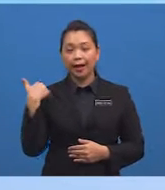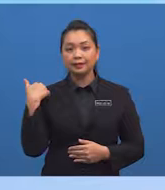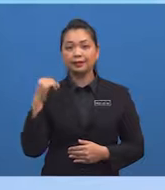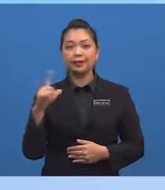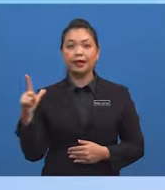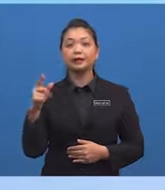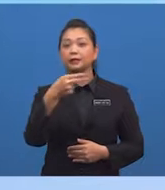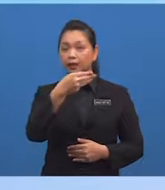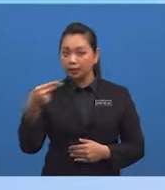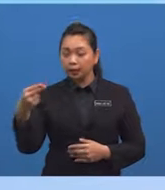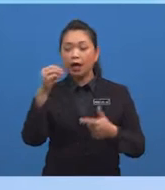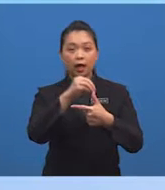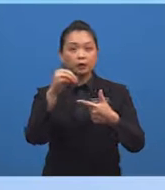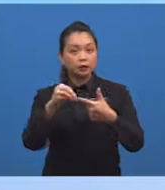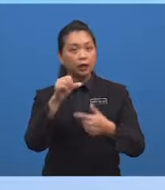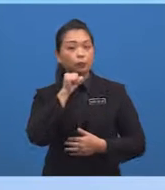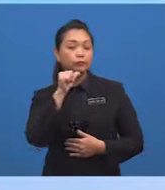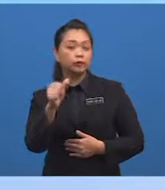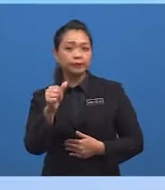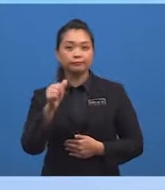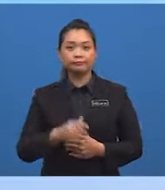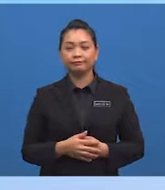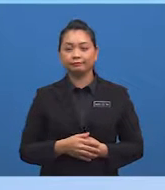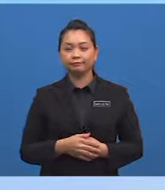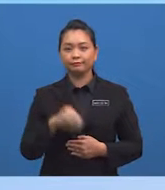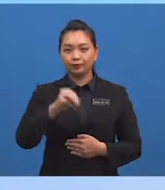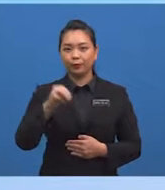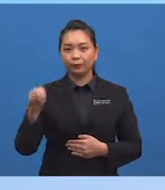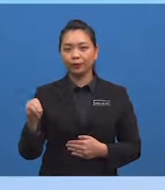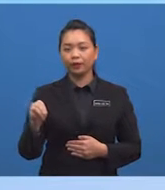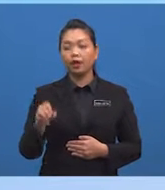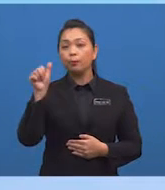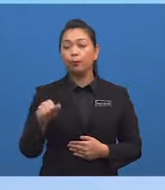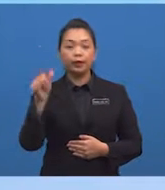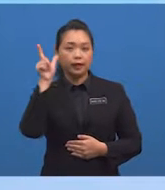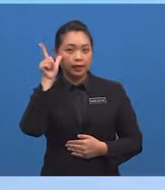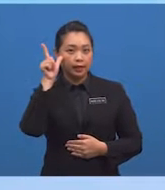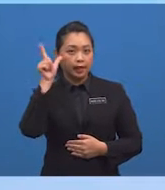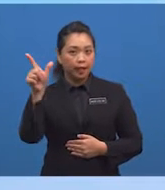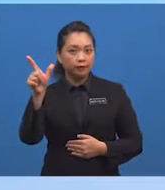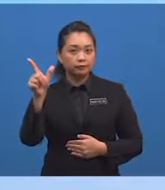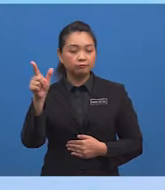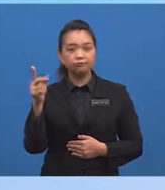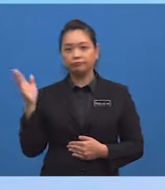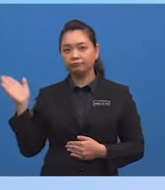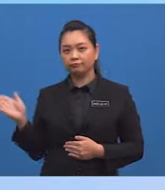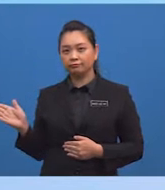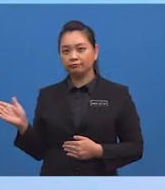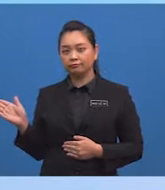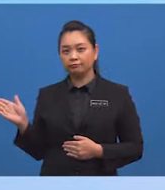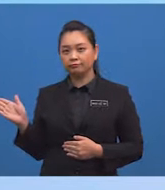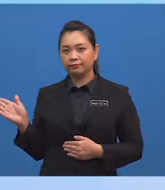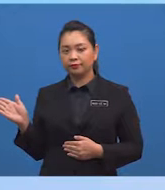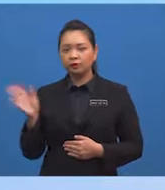selari atau tidak Murid-murid boleh lihat Dua nilai sudut